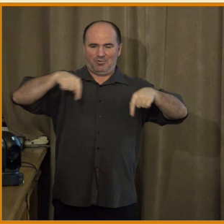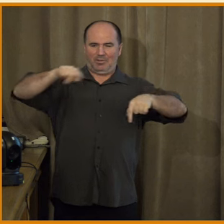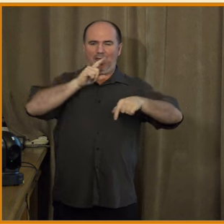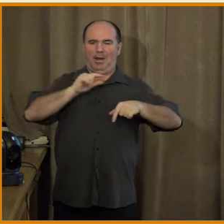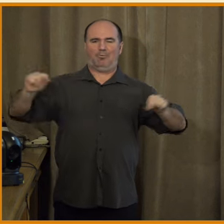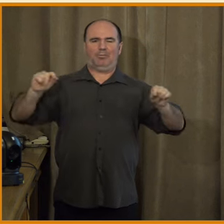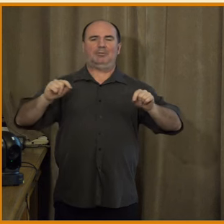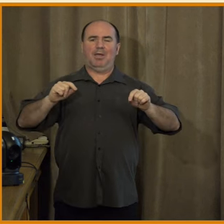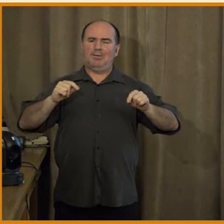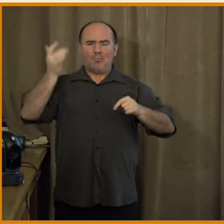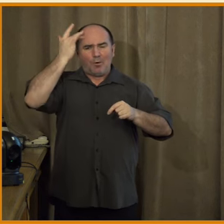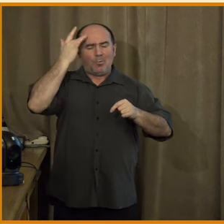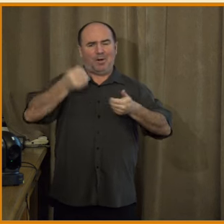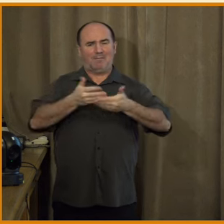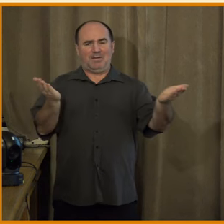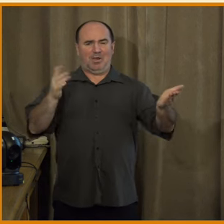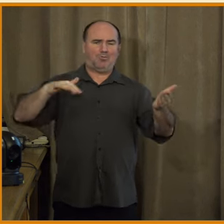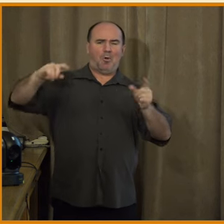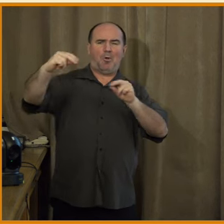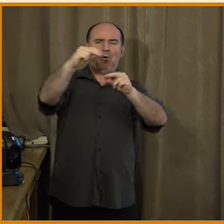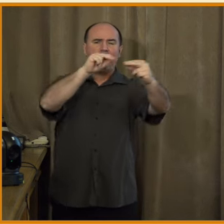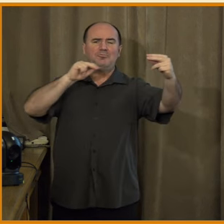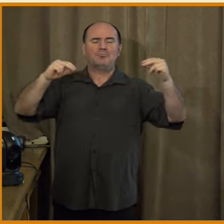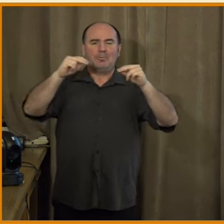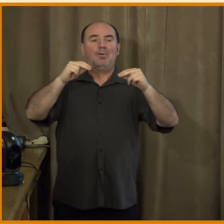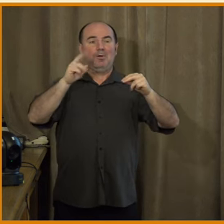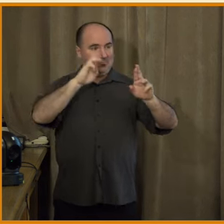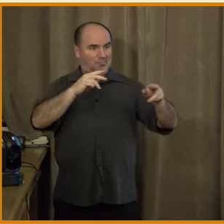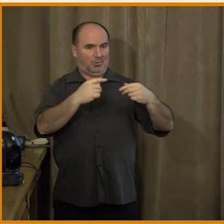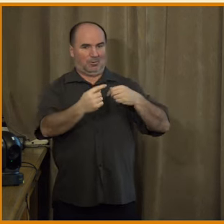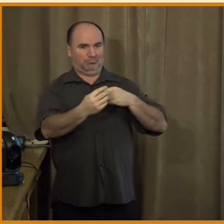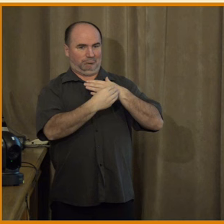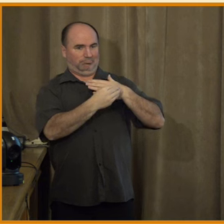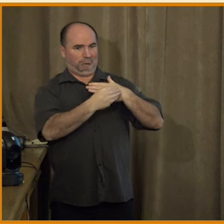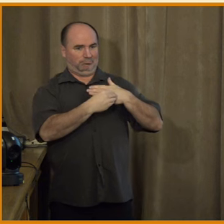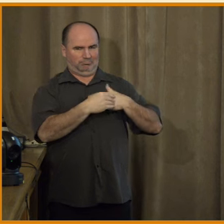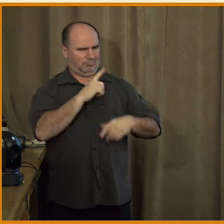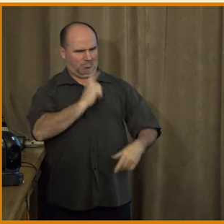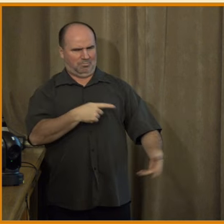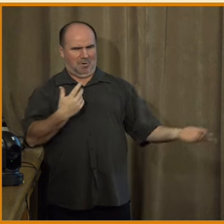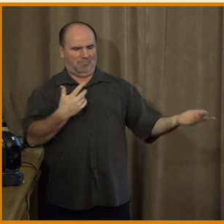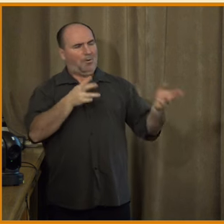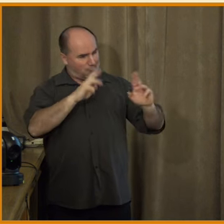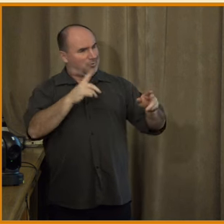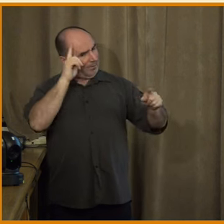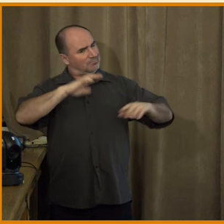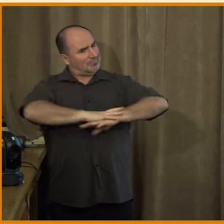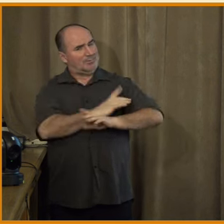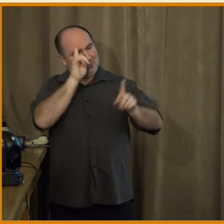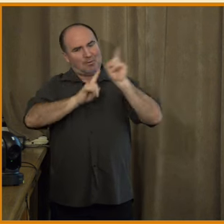i zainteresovanou veřejností. Můžete to klidně rozporovat, je možné, že tu debatu vnímáte jinak.